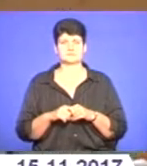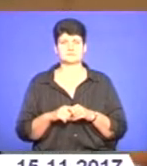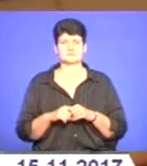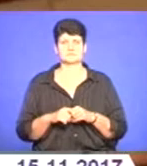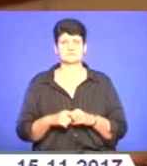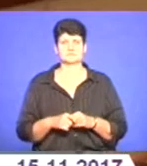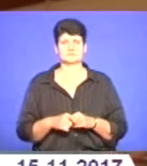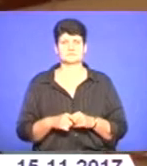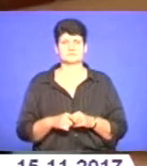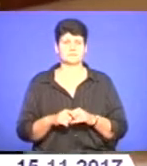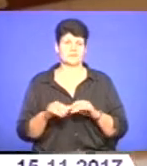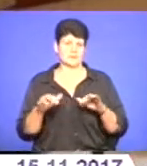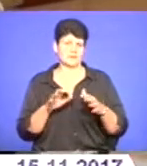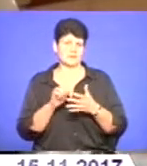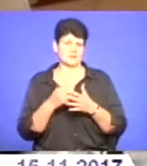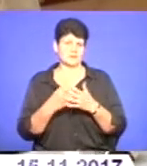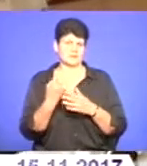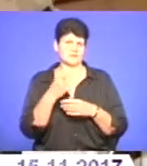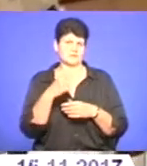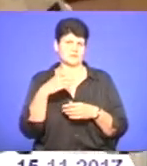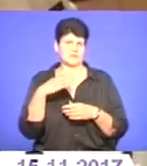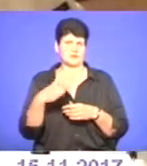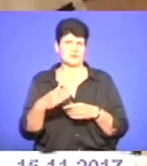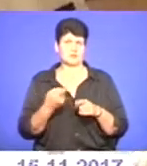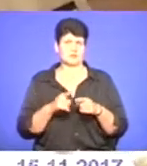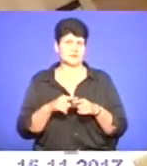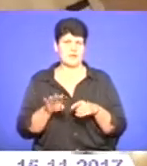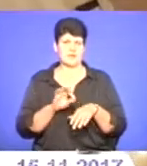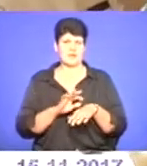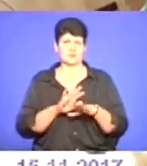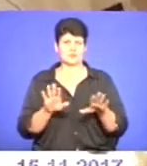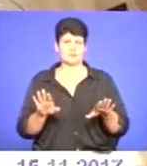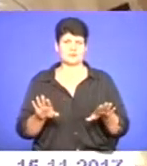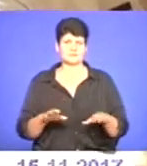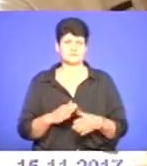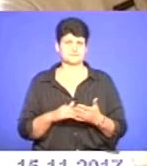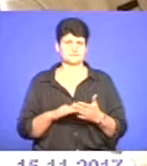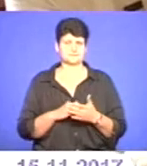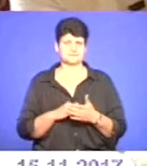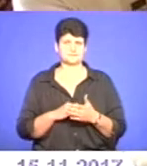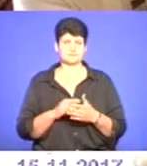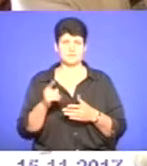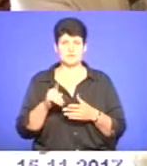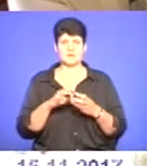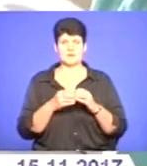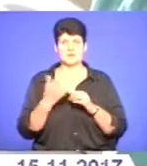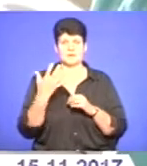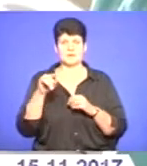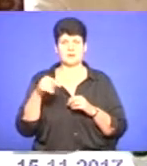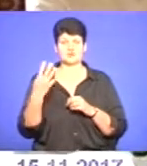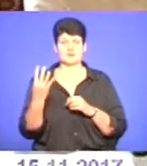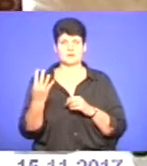Процедура займає трохи менше хвилини і це насправді абсолютно не боляче. У вас результат 5,4.